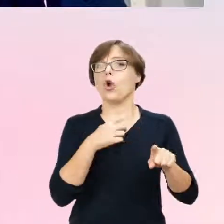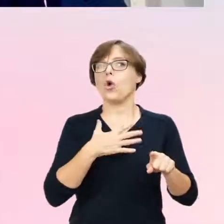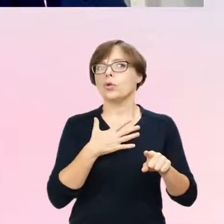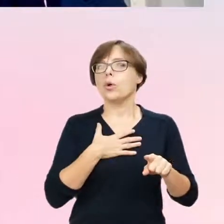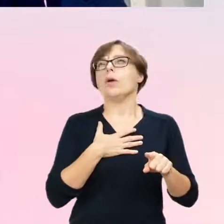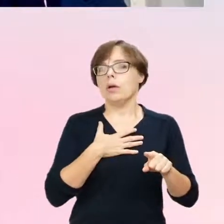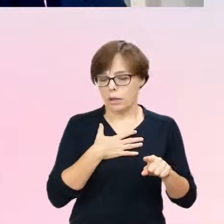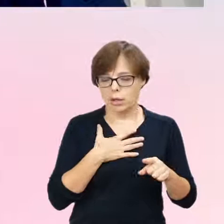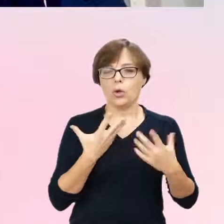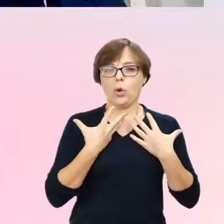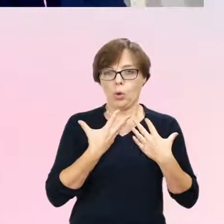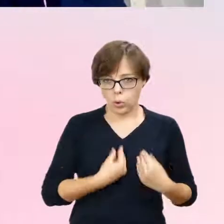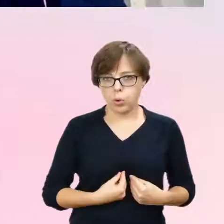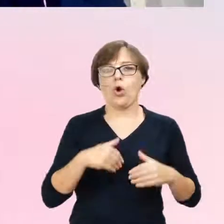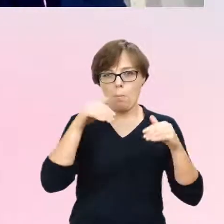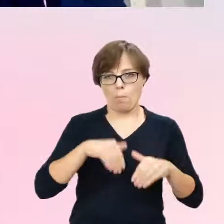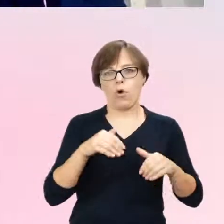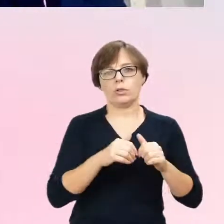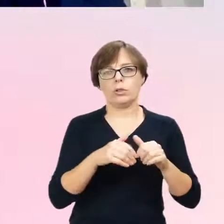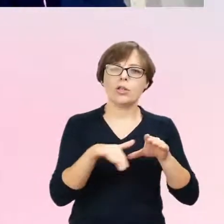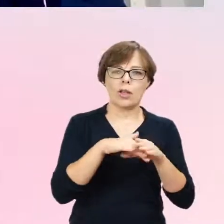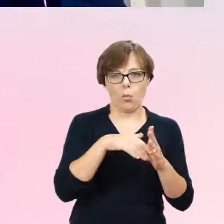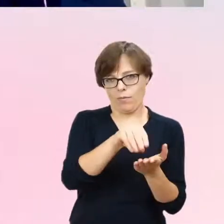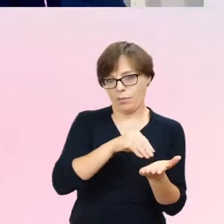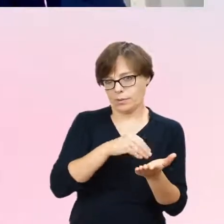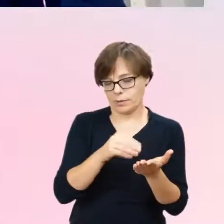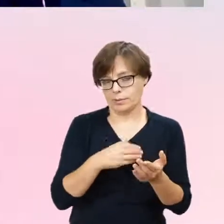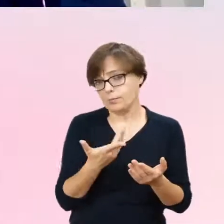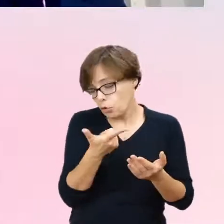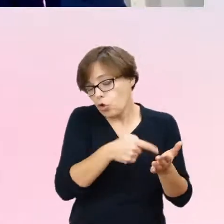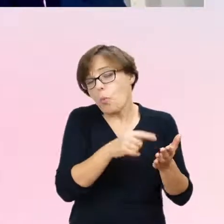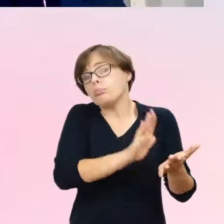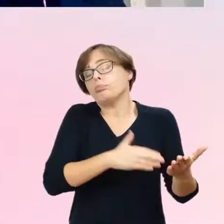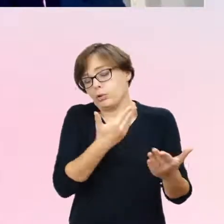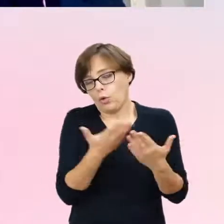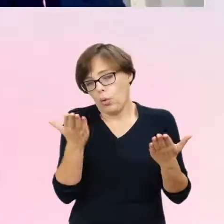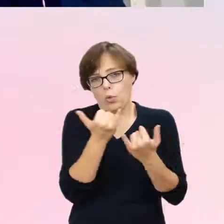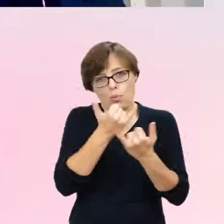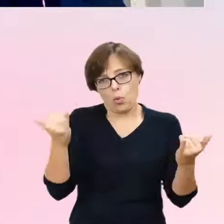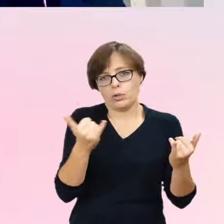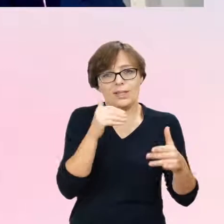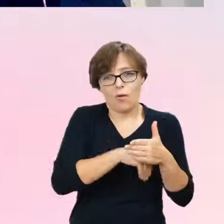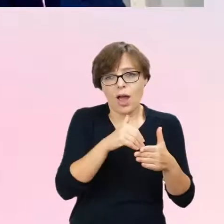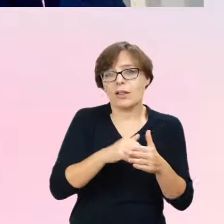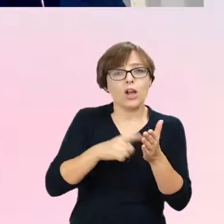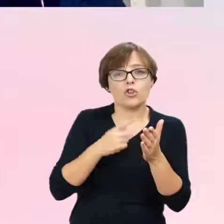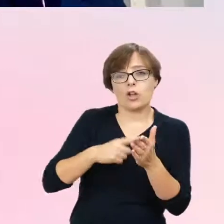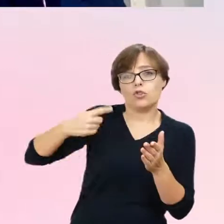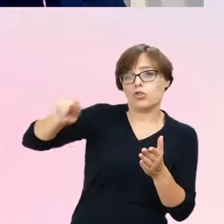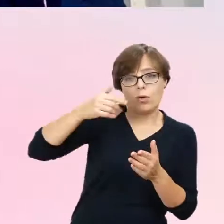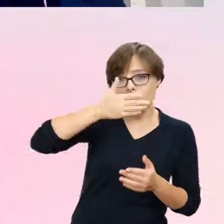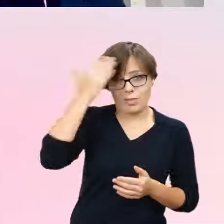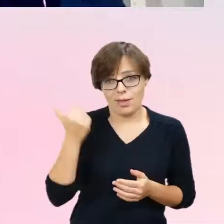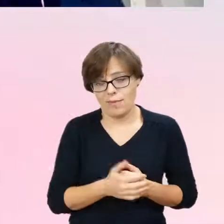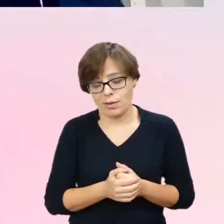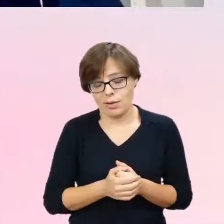I to są przeróżnego rodzaju zachowania tego typu, o którym często otoczenie zupełnie nie wie. Tamto otoczenie się nie